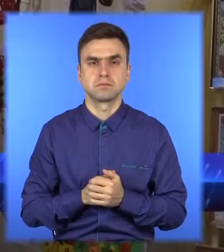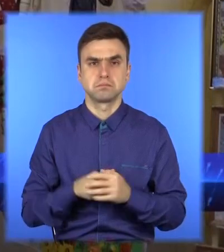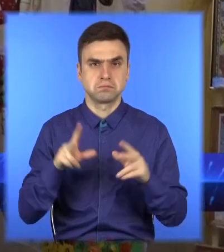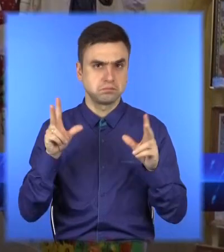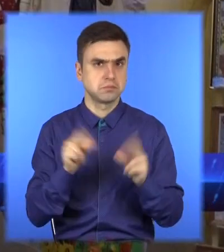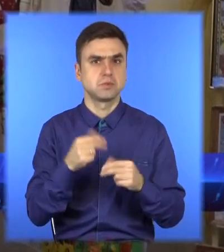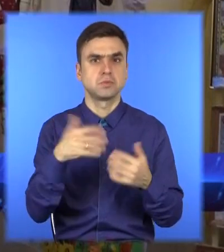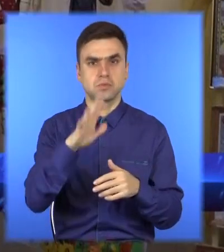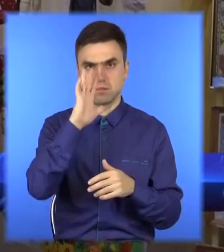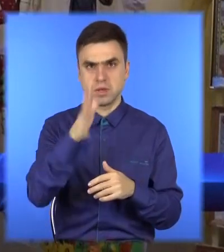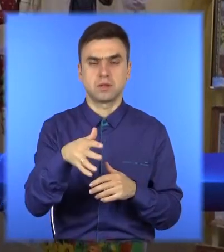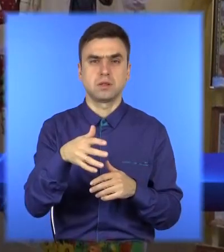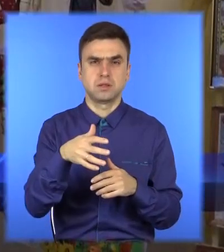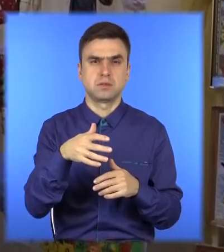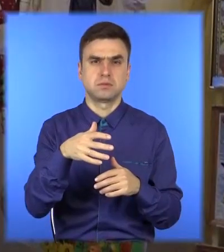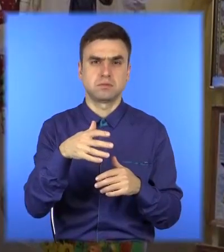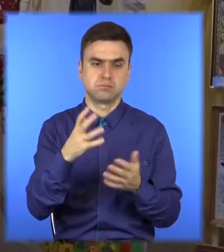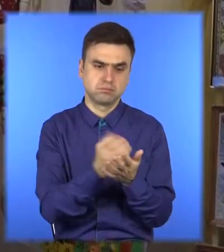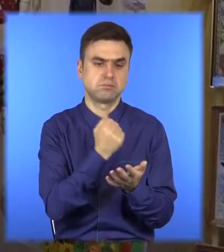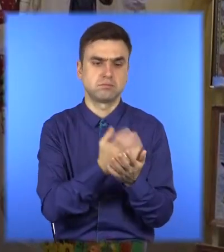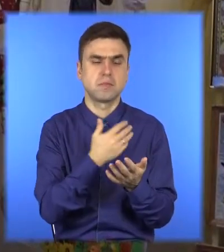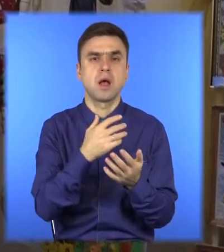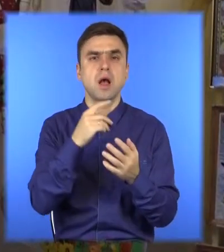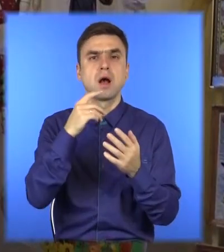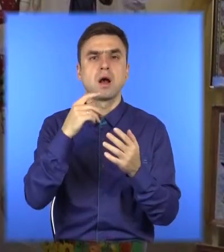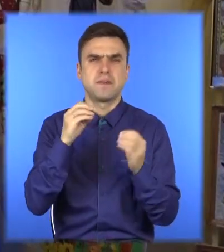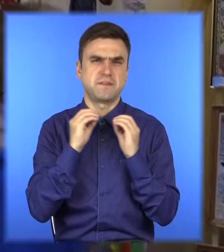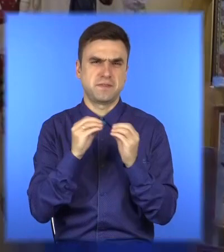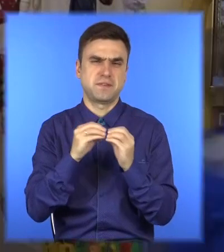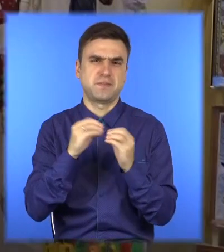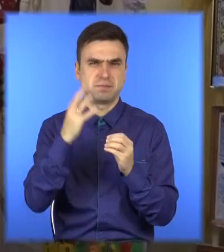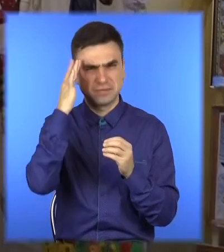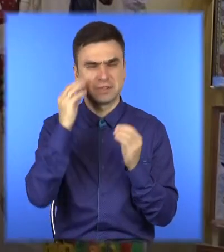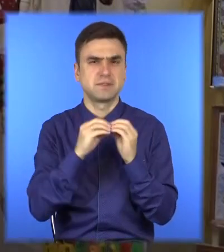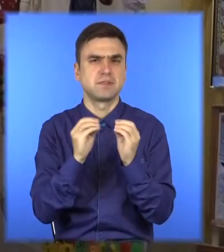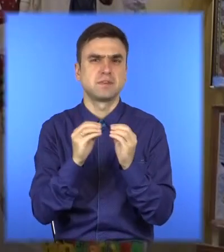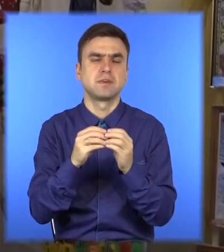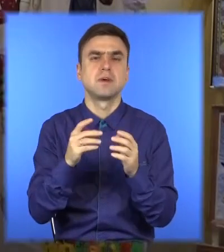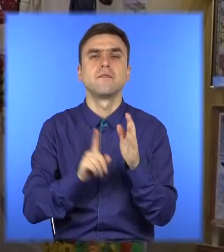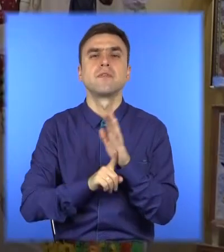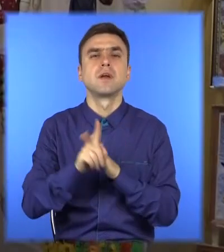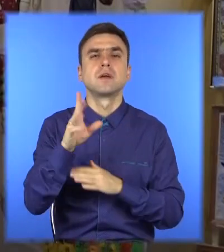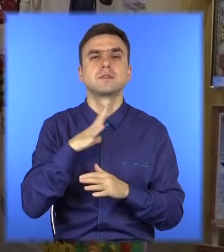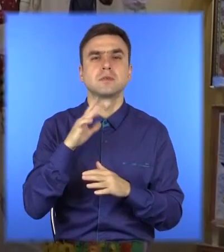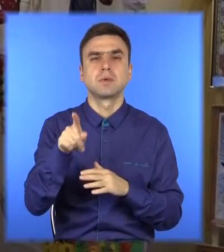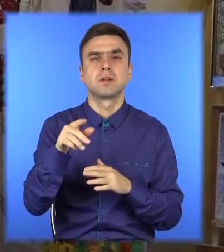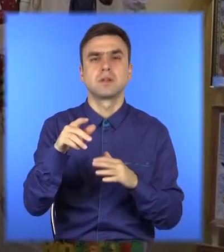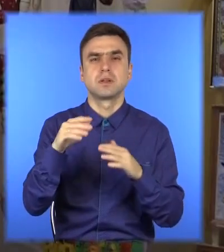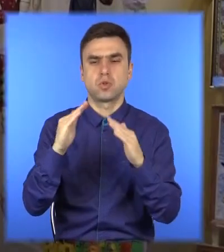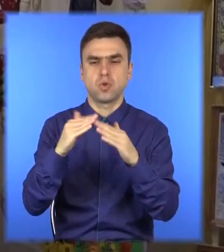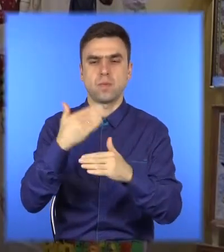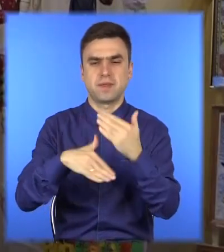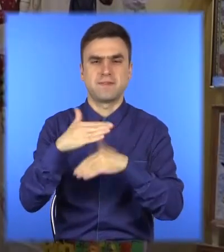ті ж – благотворительність. Починали з дому інвалідів, який на Артемі для дітей. За ці п'ять років